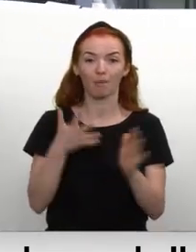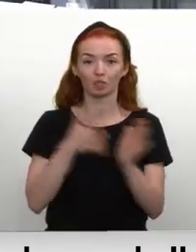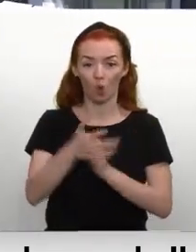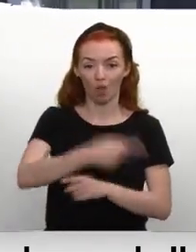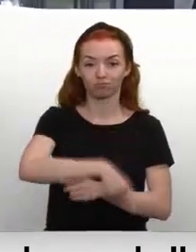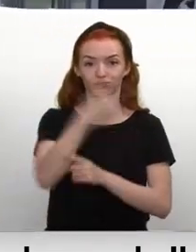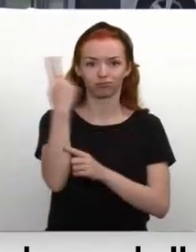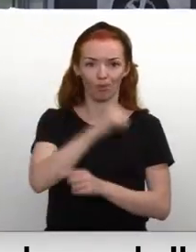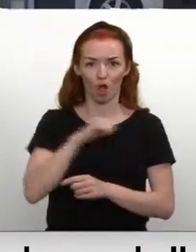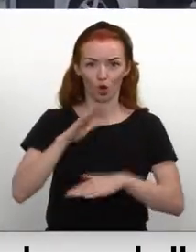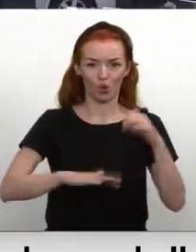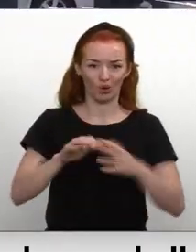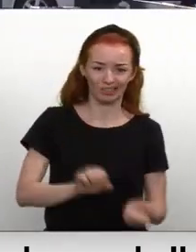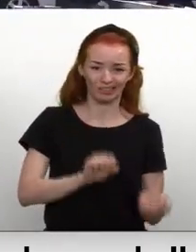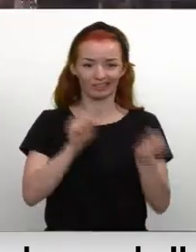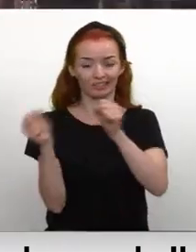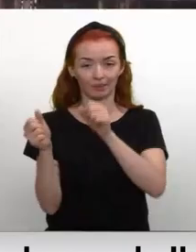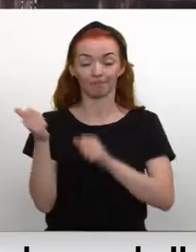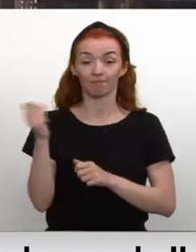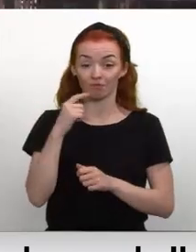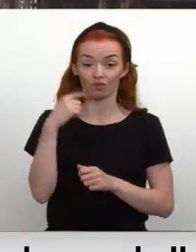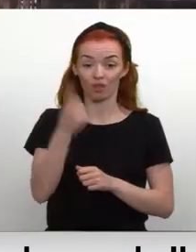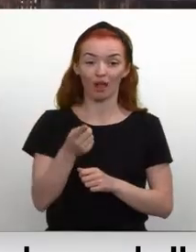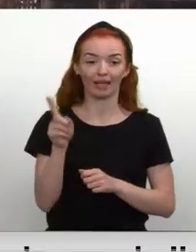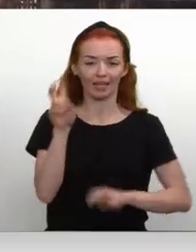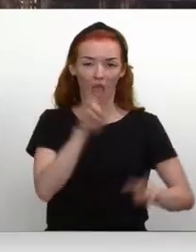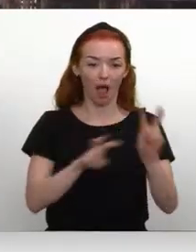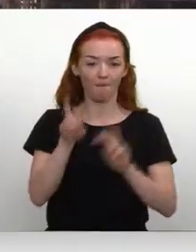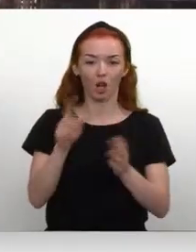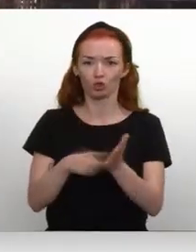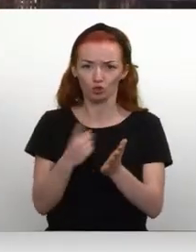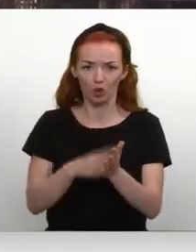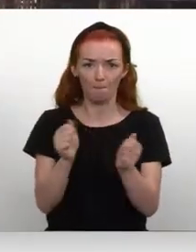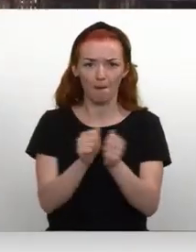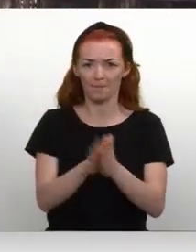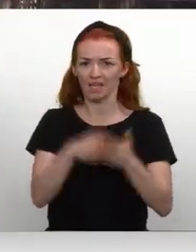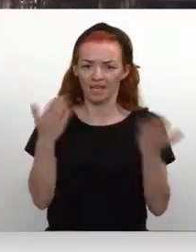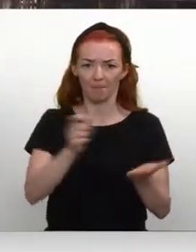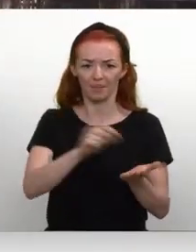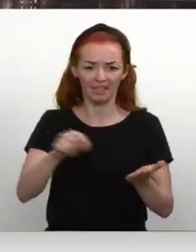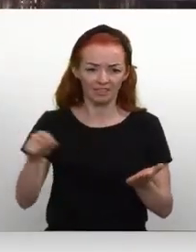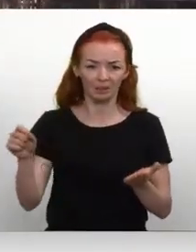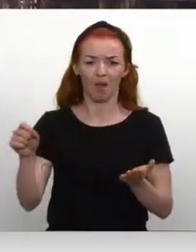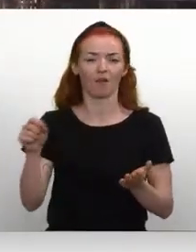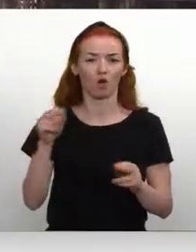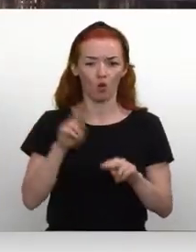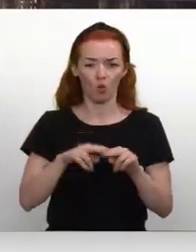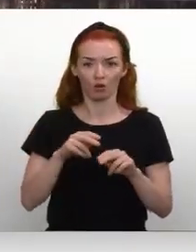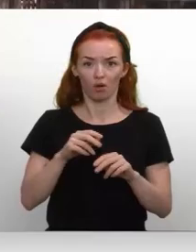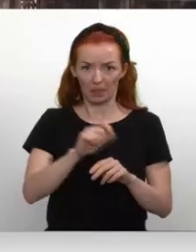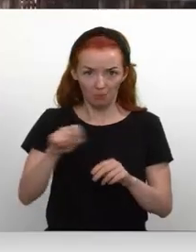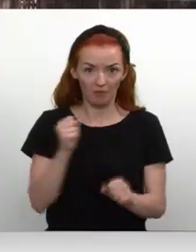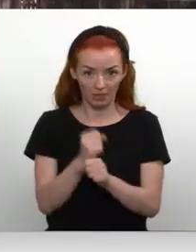cilāt ar rokām. Kad nav vēlāks vienītīgs, ir jāmeklēt žurnāli, papīra žurnāli, jāmeklēt pilspaus, jāpēc, ka pilspaus strādā un